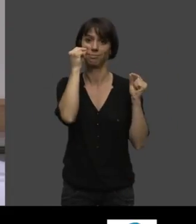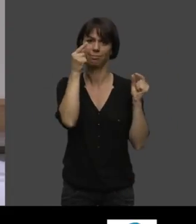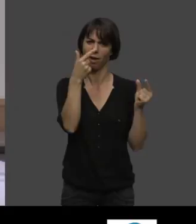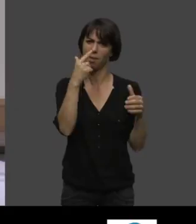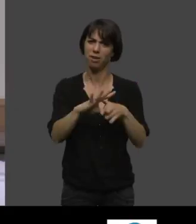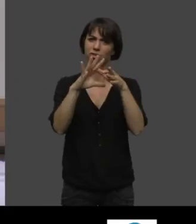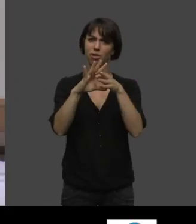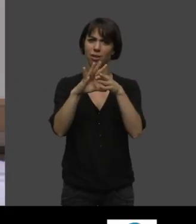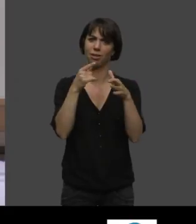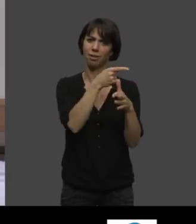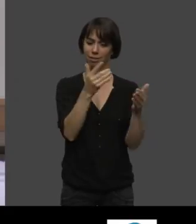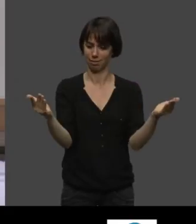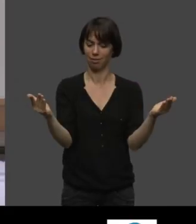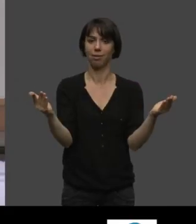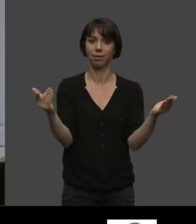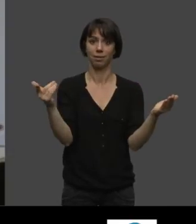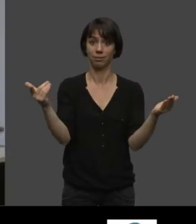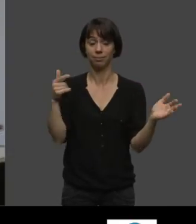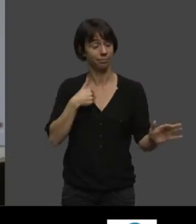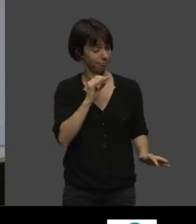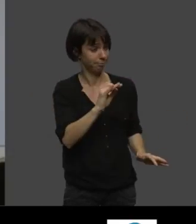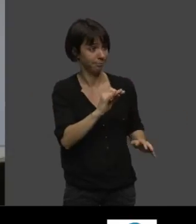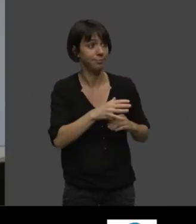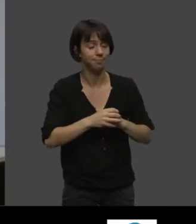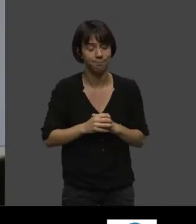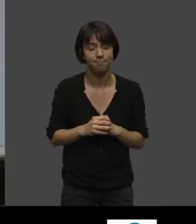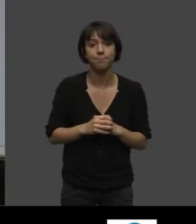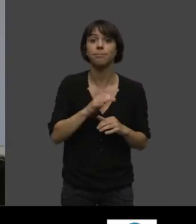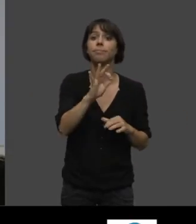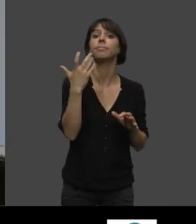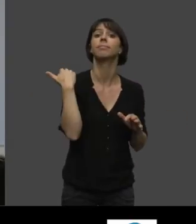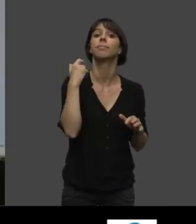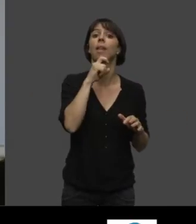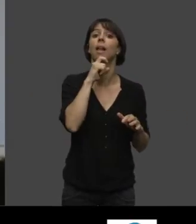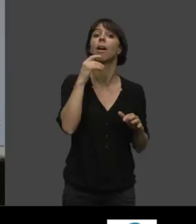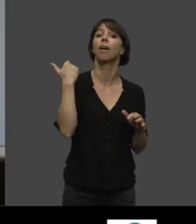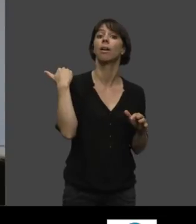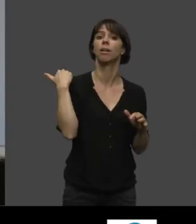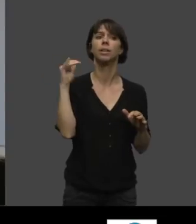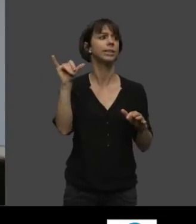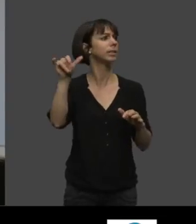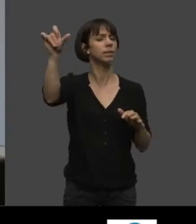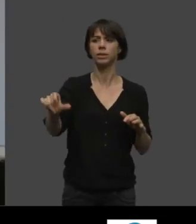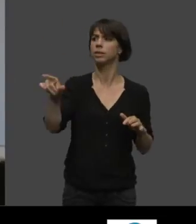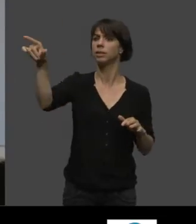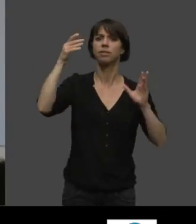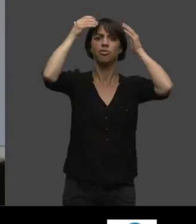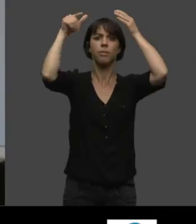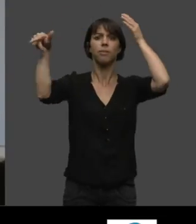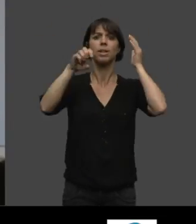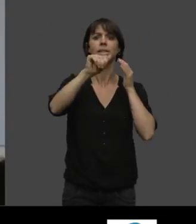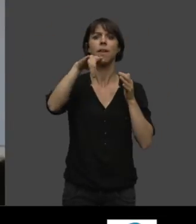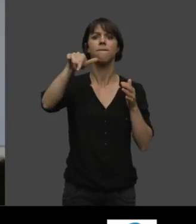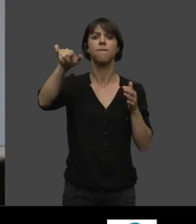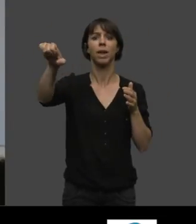Ah oui. Eh oui. Voilà. Alors, comme on le disait tout à l'heure, et je crois que c'est Stéphane, notre chef, qui le disait,